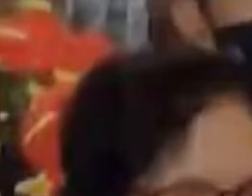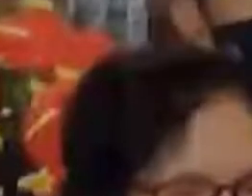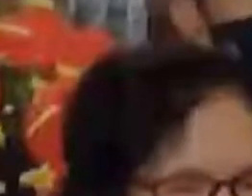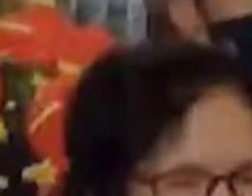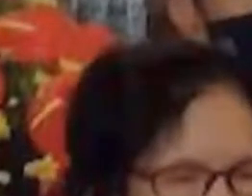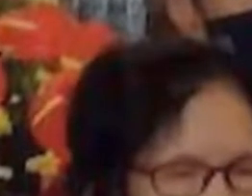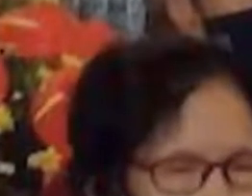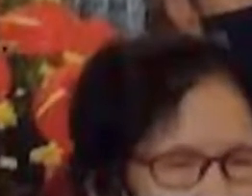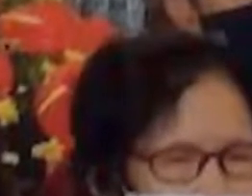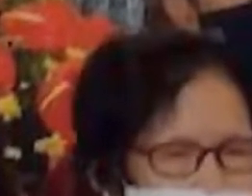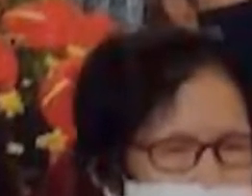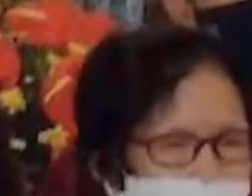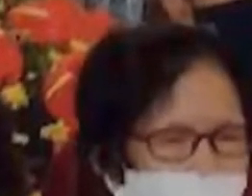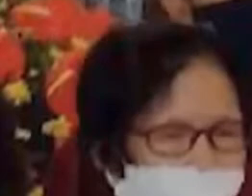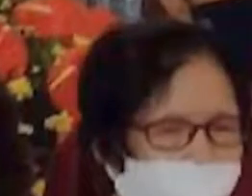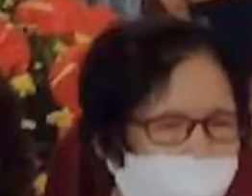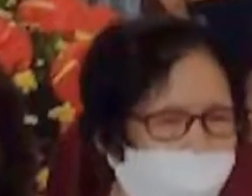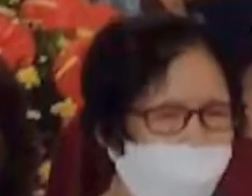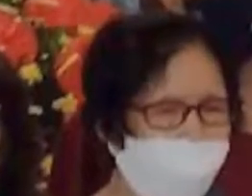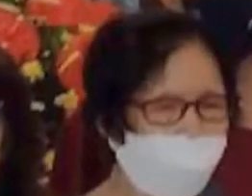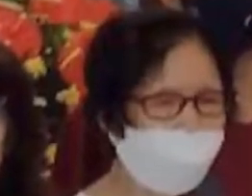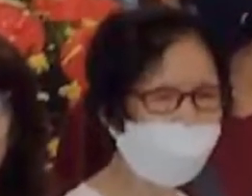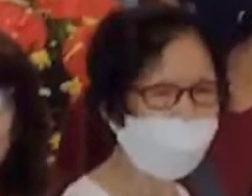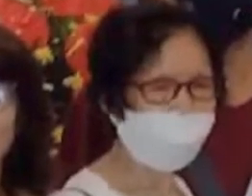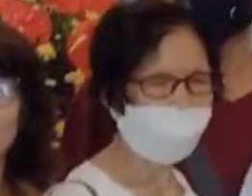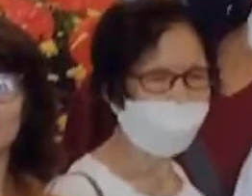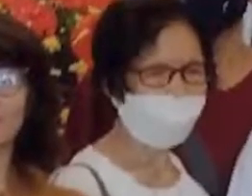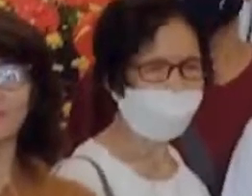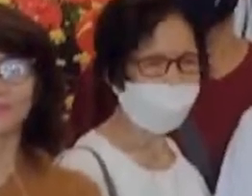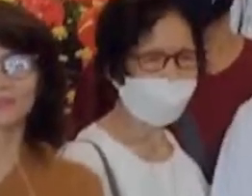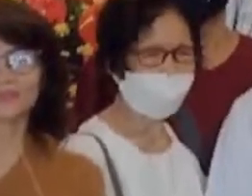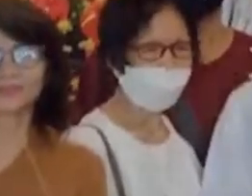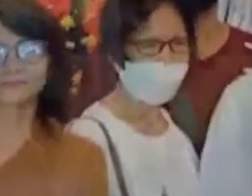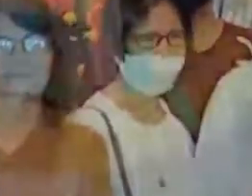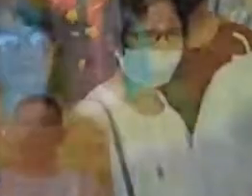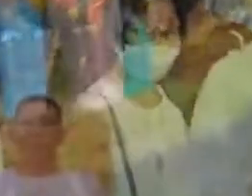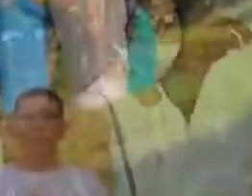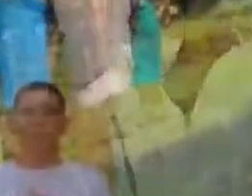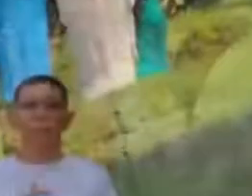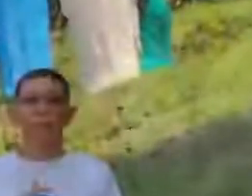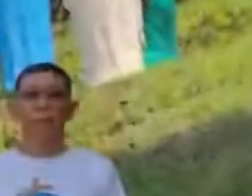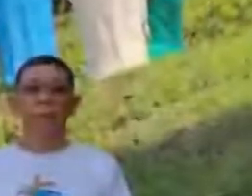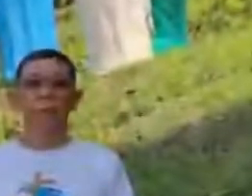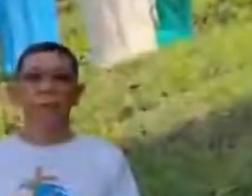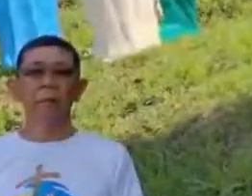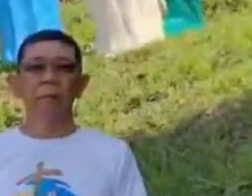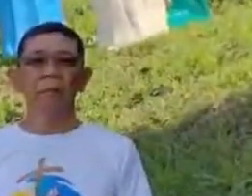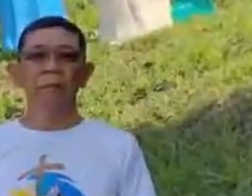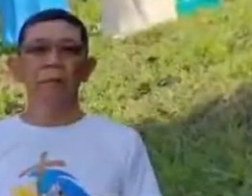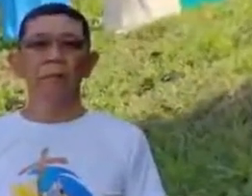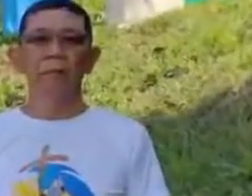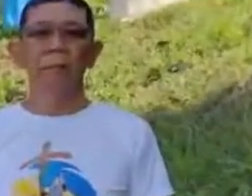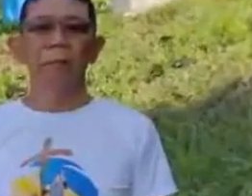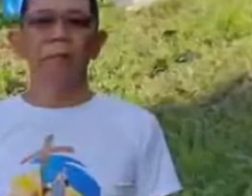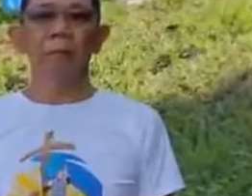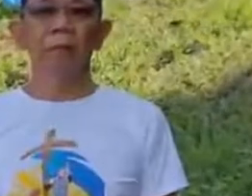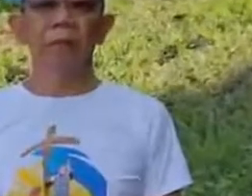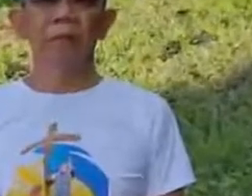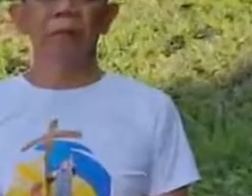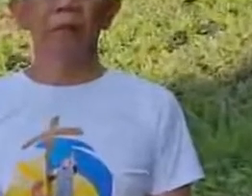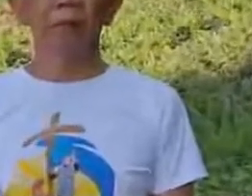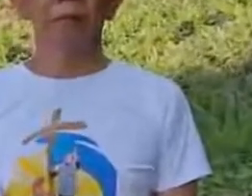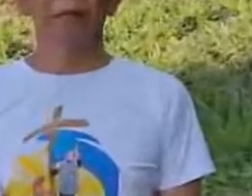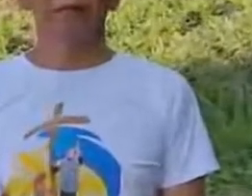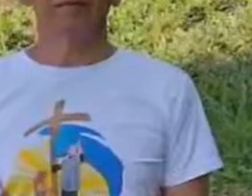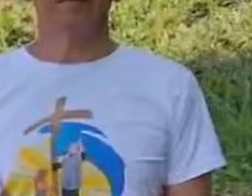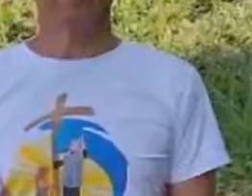nananatiling normal ang kanyang blood sugar ngayon pasado na si Ferdinand sa kanyang medical exam waiting na lang siya